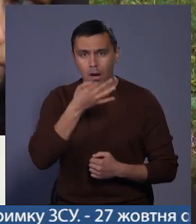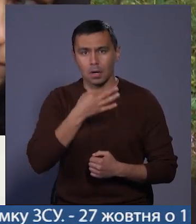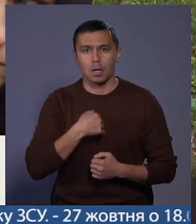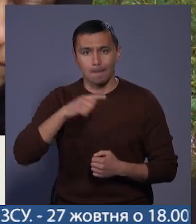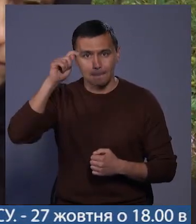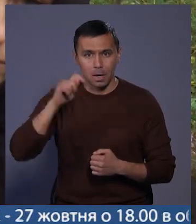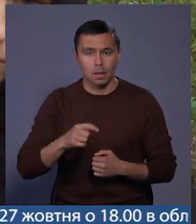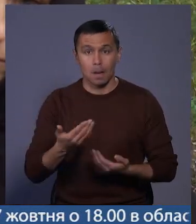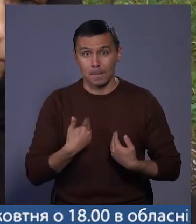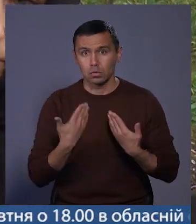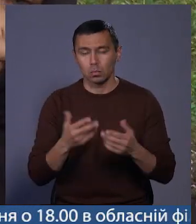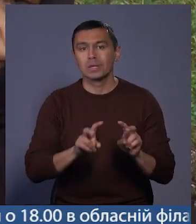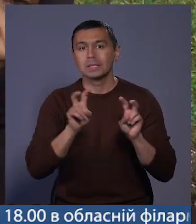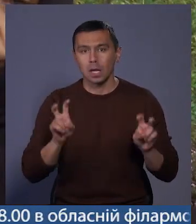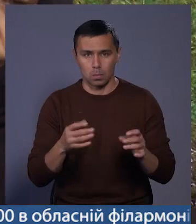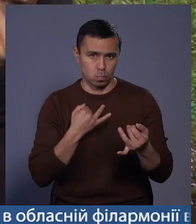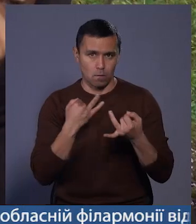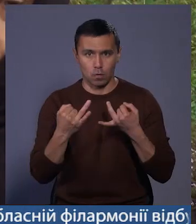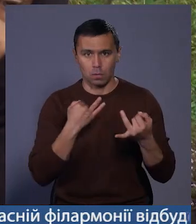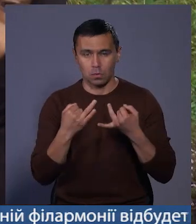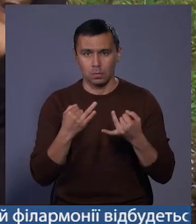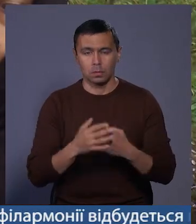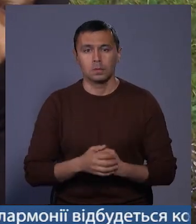приїду і ми з тобою сядемо і поговоримо.